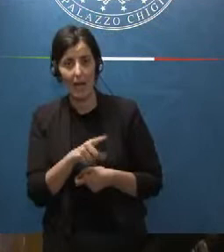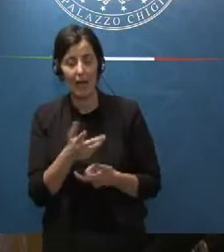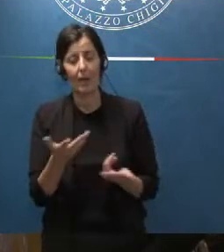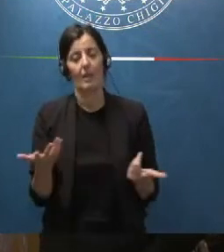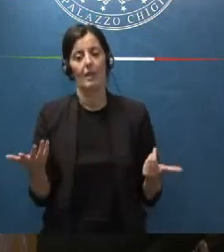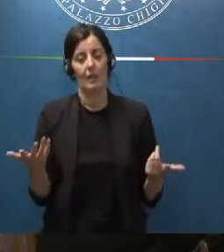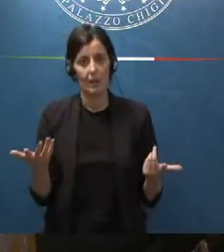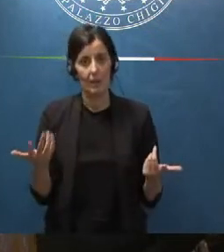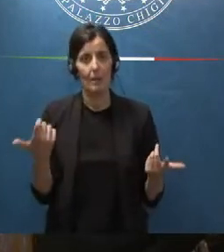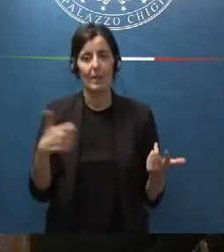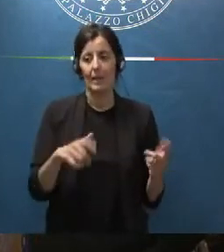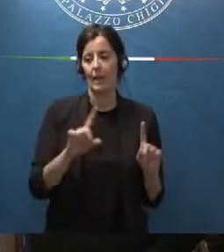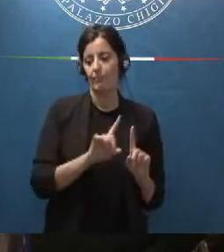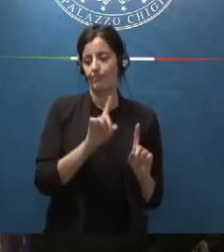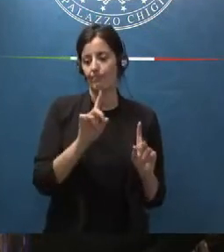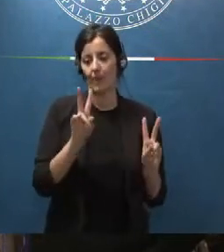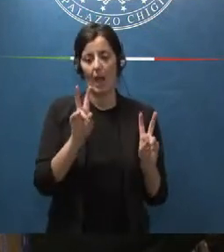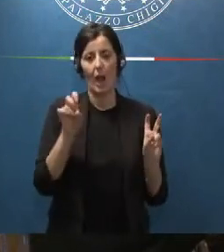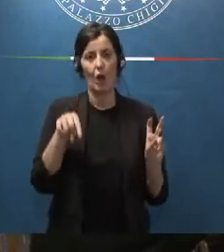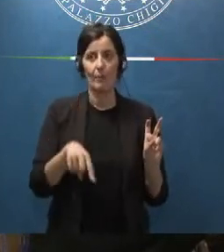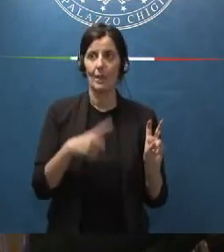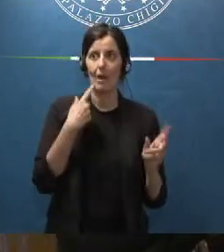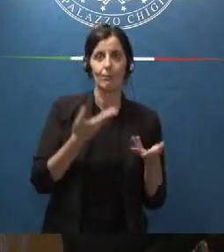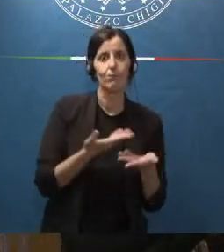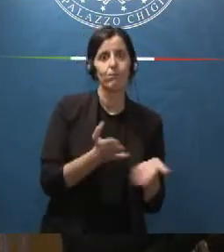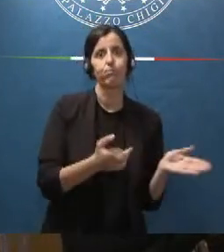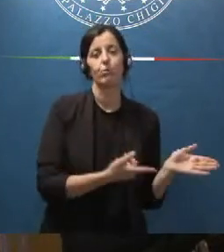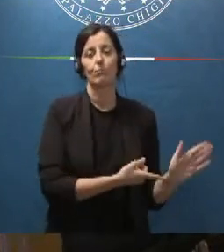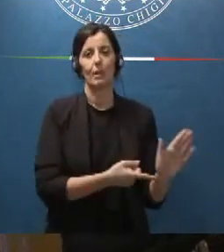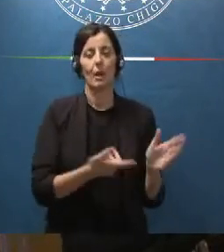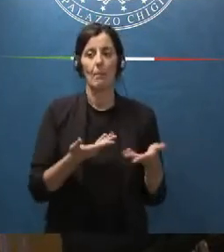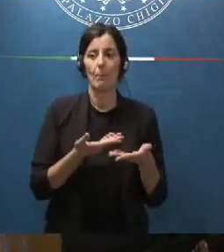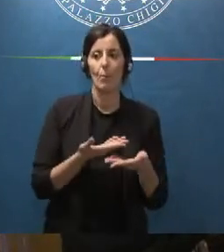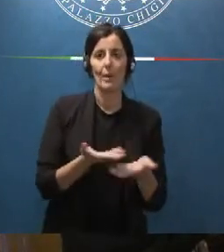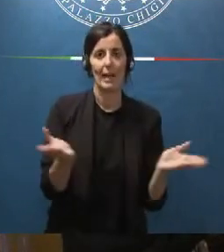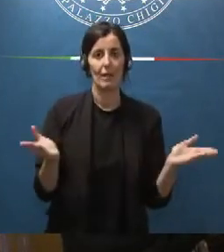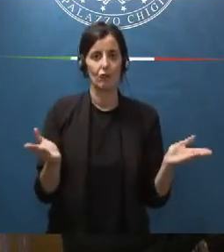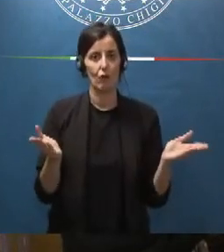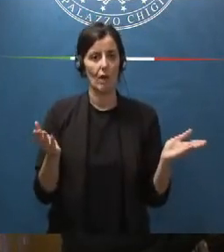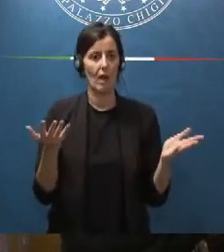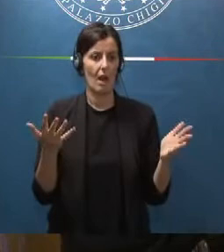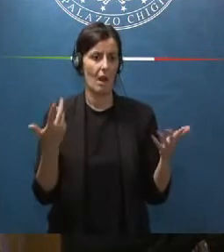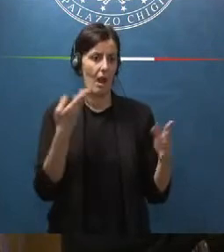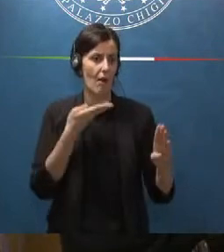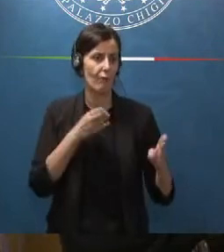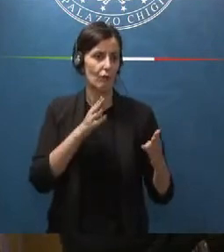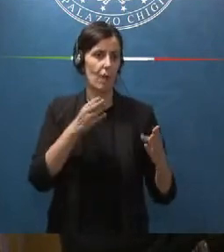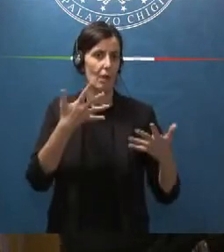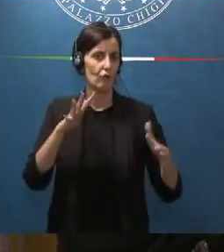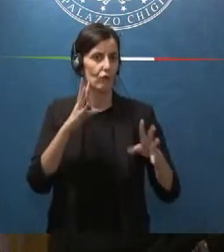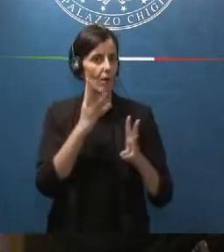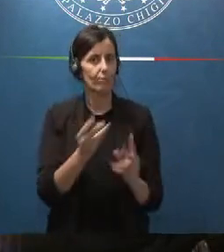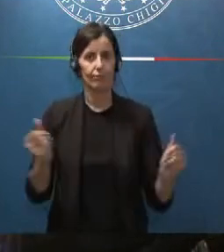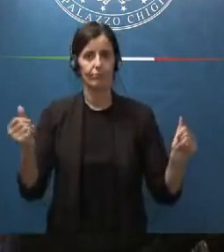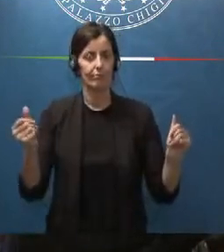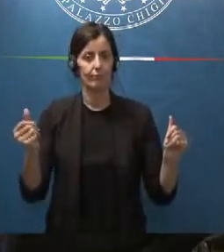diciamo il tema della pubblicazione è affrontato e risolto già in questo provvedimento